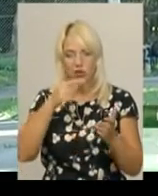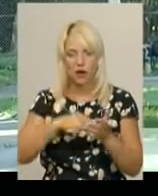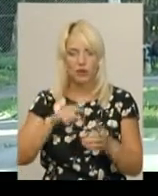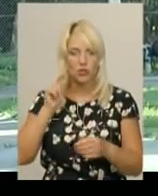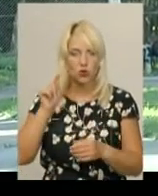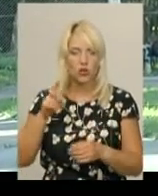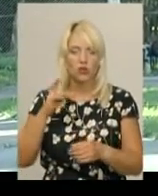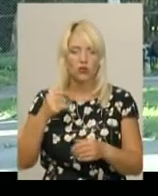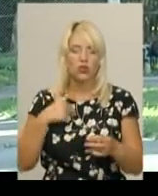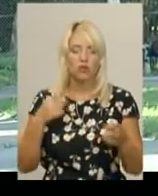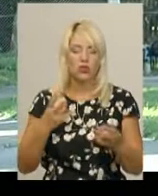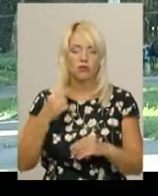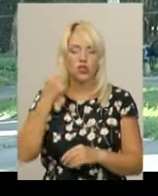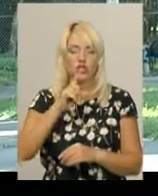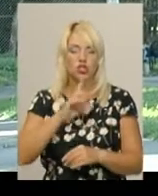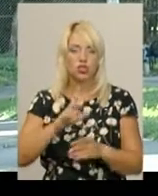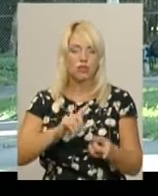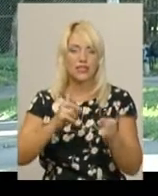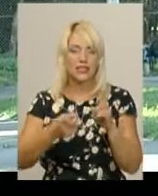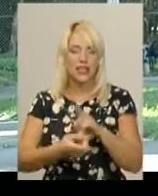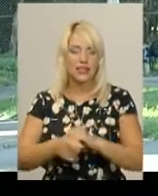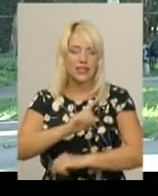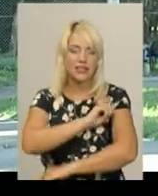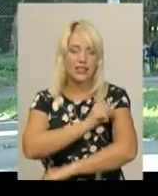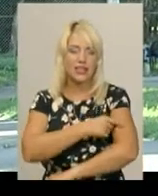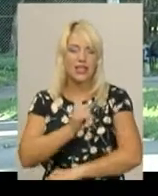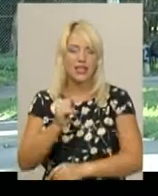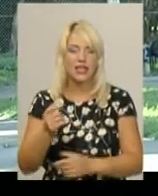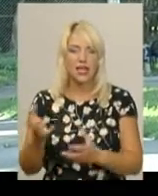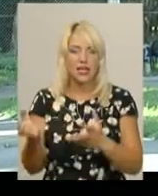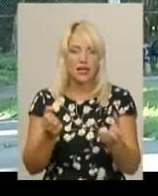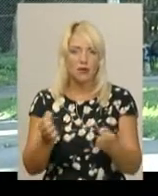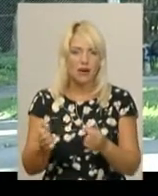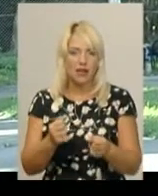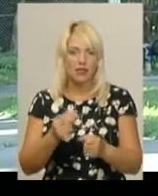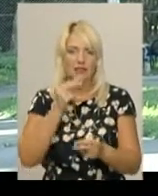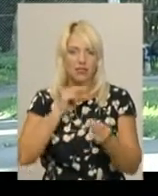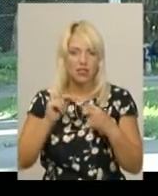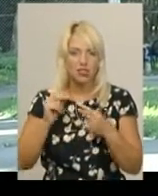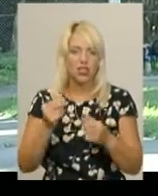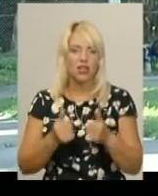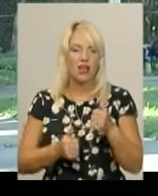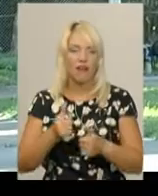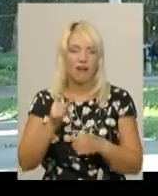знадобився рік, аби стати дущими, підсилитися досвідченими грабцями. Ми це зробили і все вийшло.